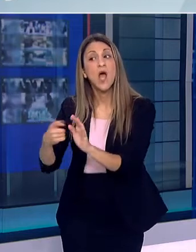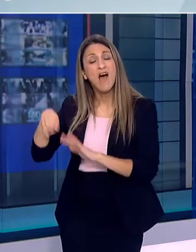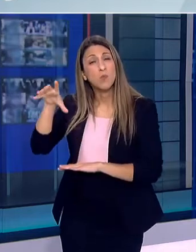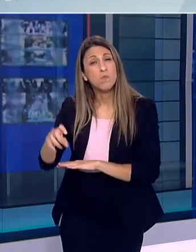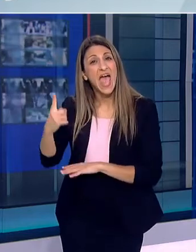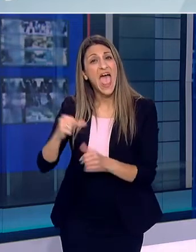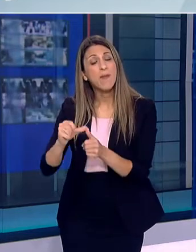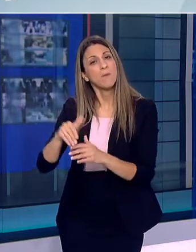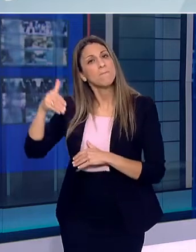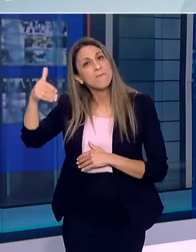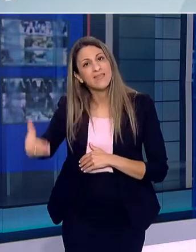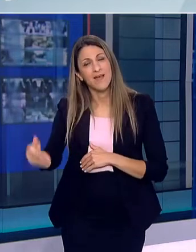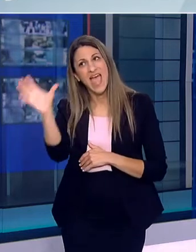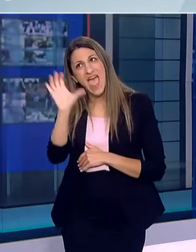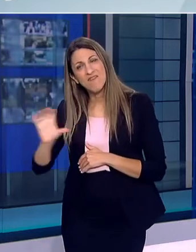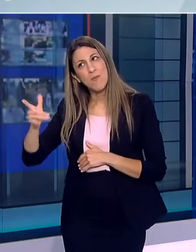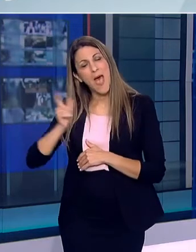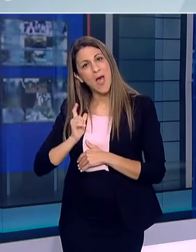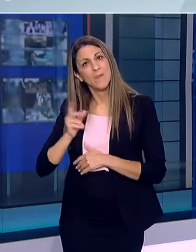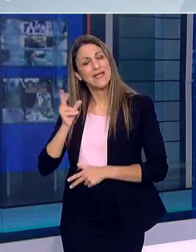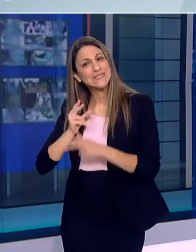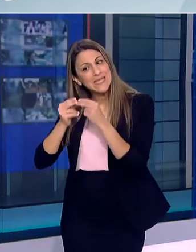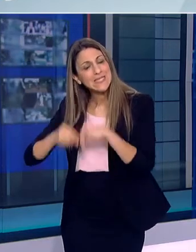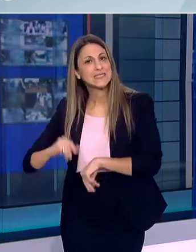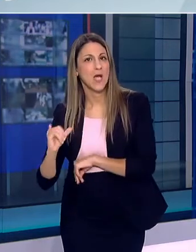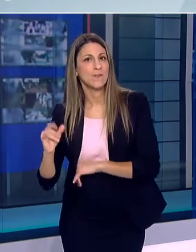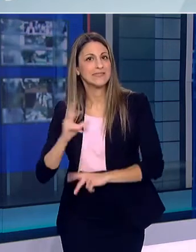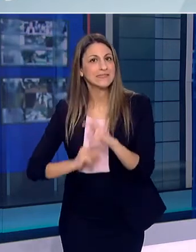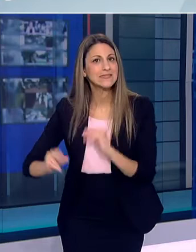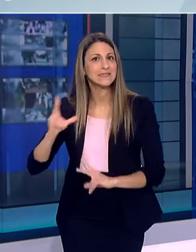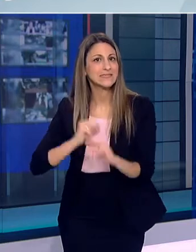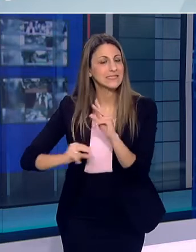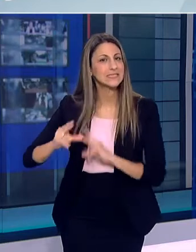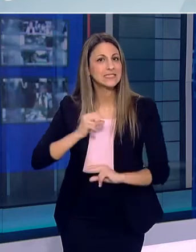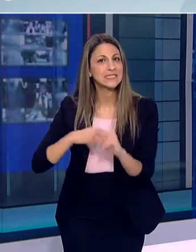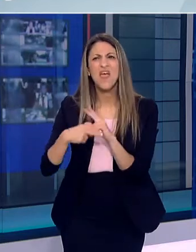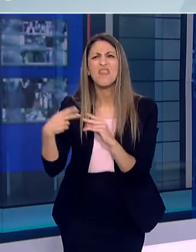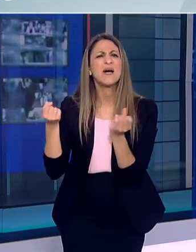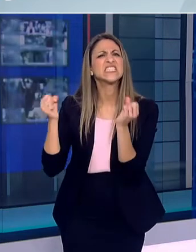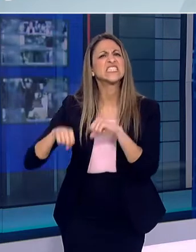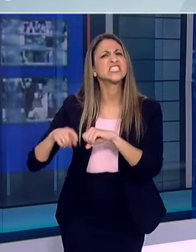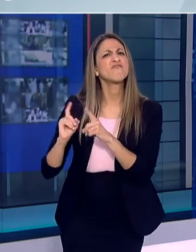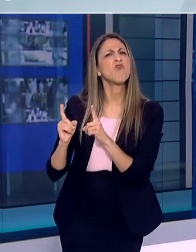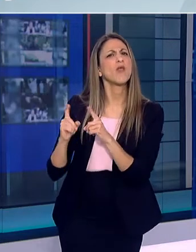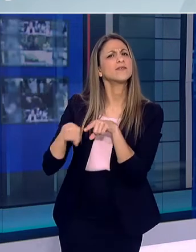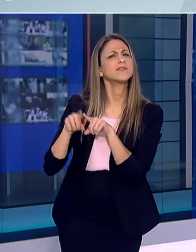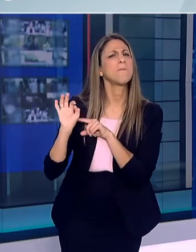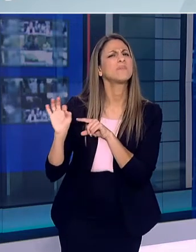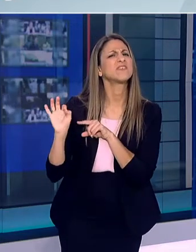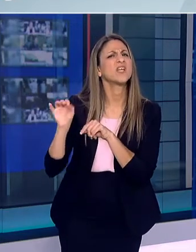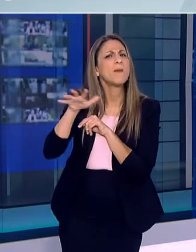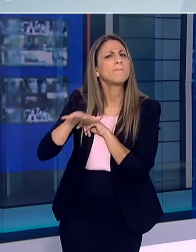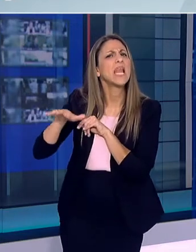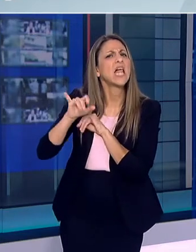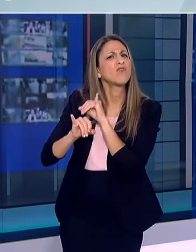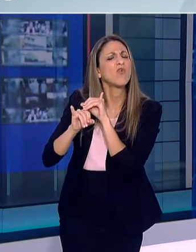δεν έχει λύθει ακόμα σε ευρωπαϊκό επίπεδο γίνονται συζητήσεις σε παγκόσμιο επίπεδο πιθανώς να έχετε ακούσει για τις συμφωνίες ή τα ψηφιακές πλαφόρμες που